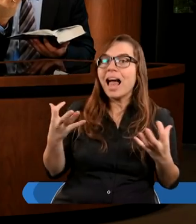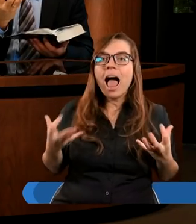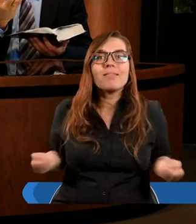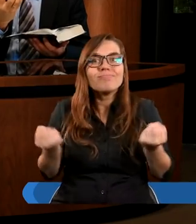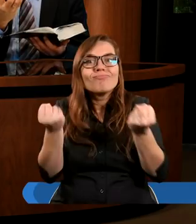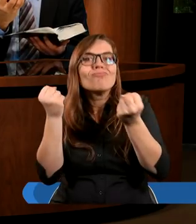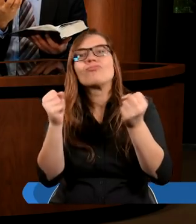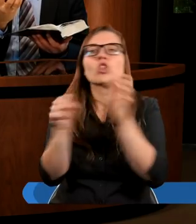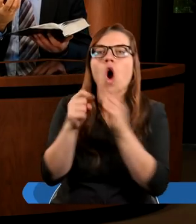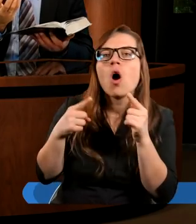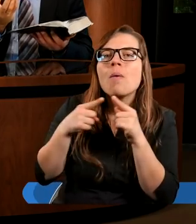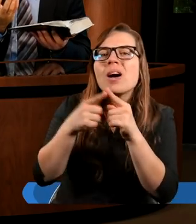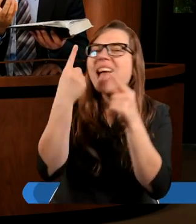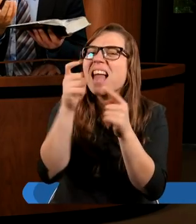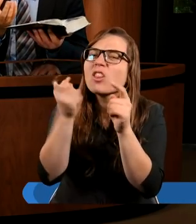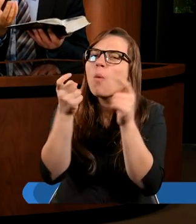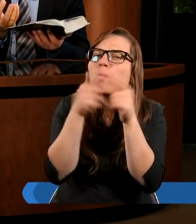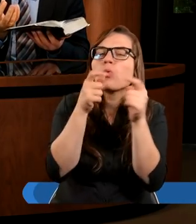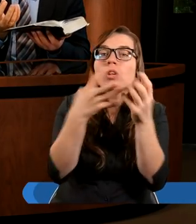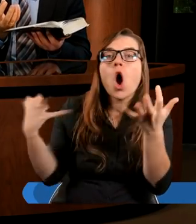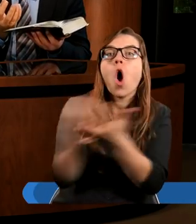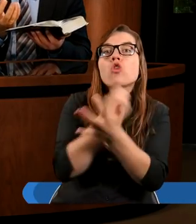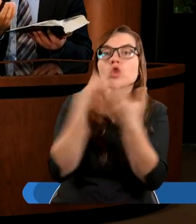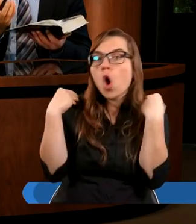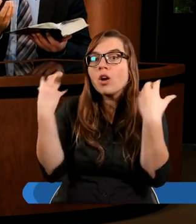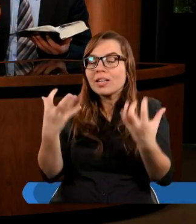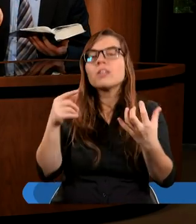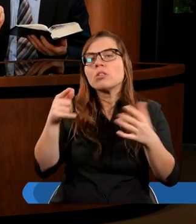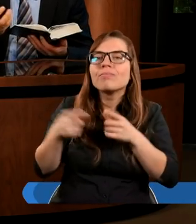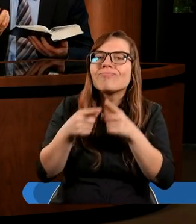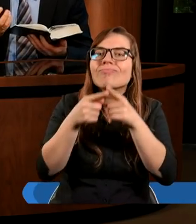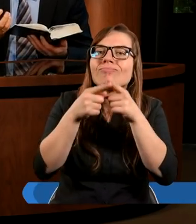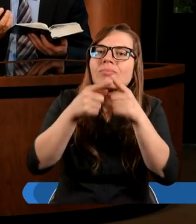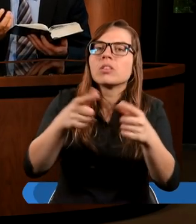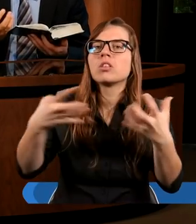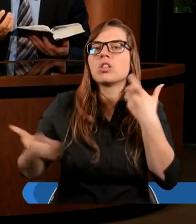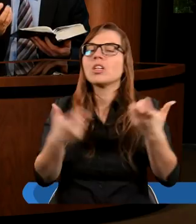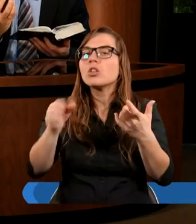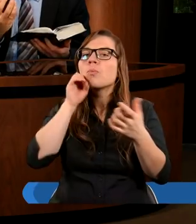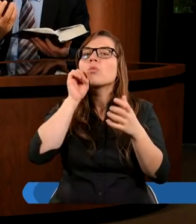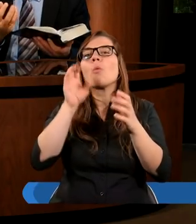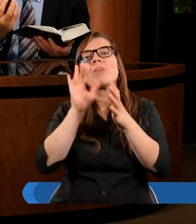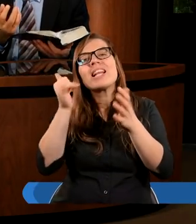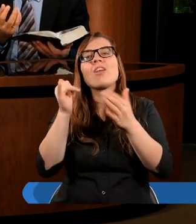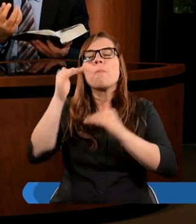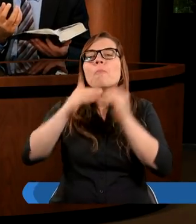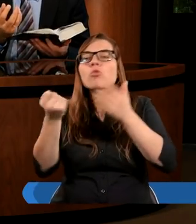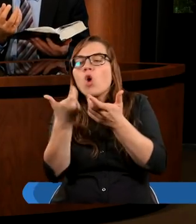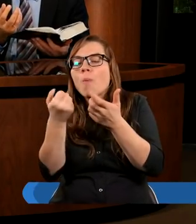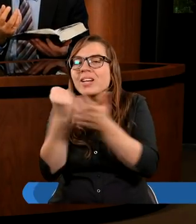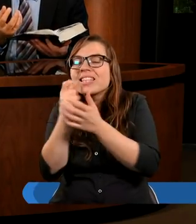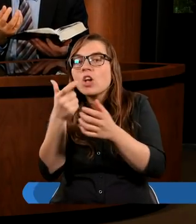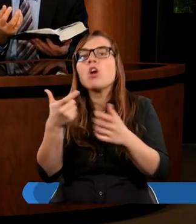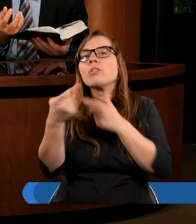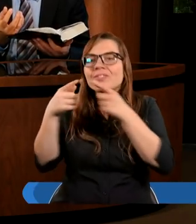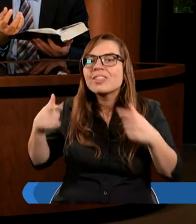jako coś właśnie, co nas łączy, jako coś, co tworzy w ogóle tą jedność, prawda. Czyli ten kamień węgielny. Czyli ten kamień węgielny. I tylko tak można